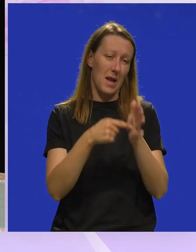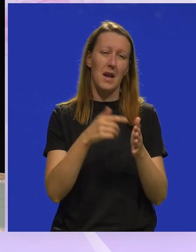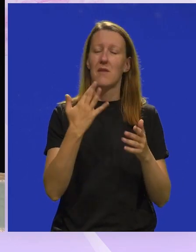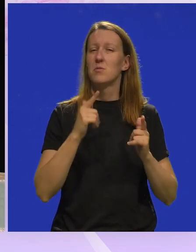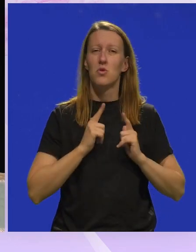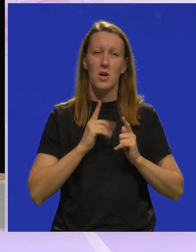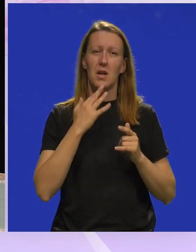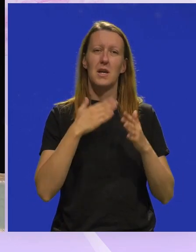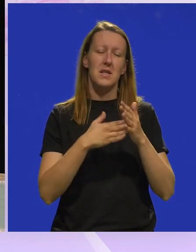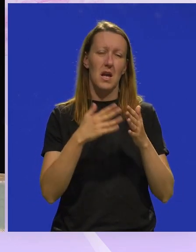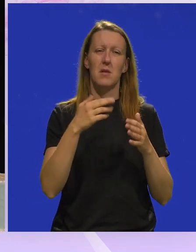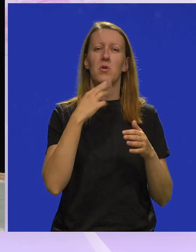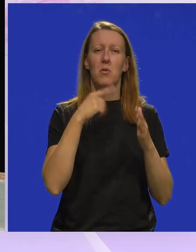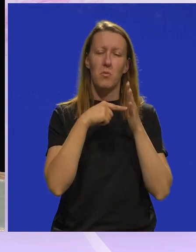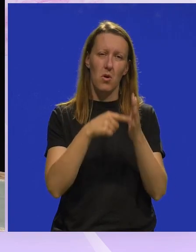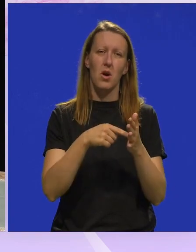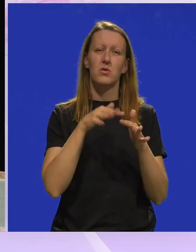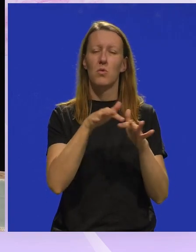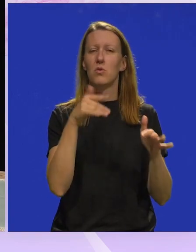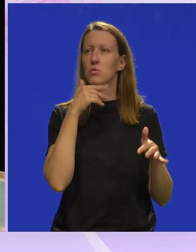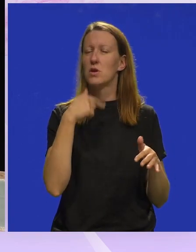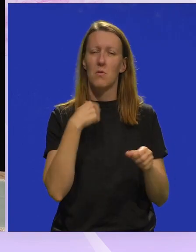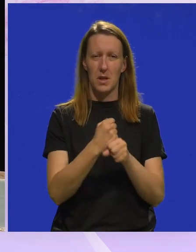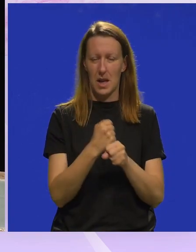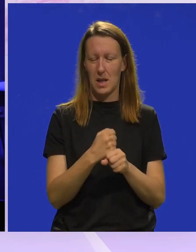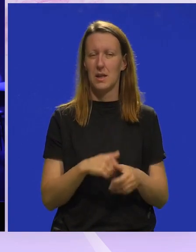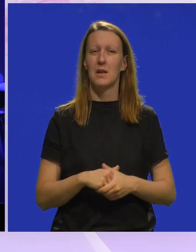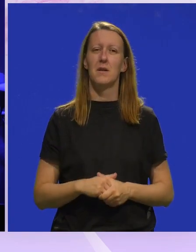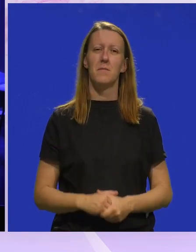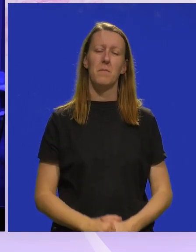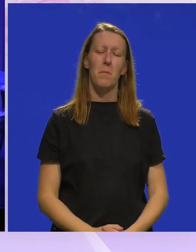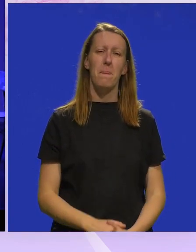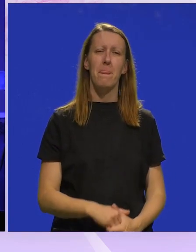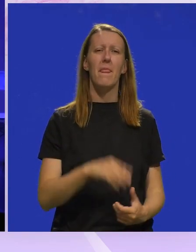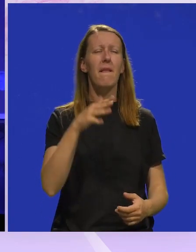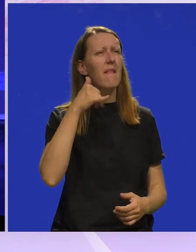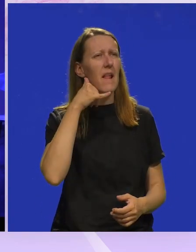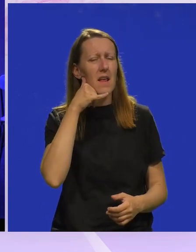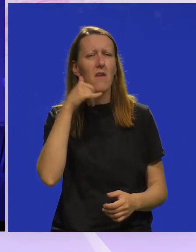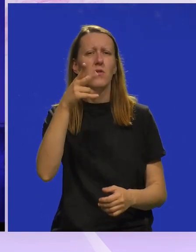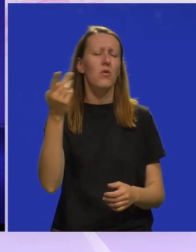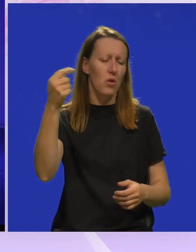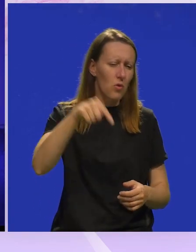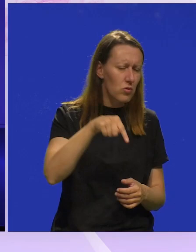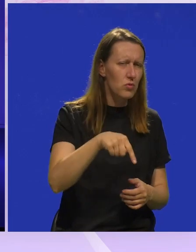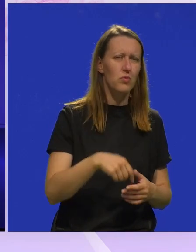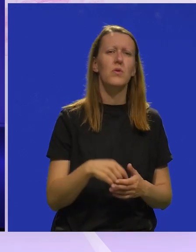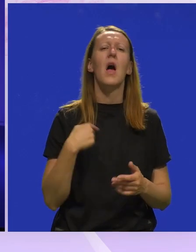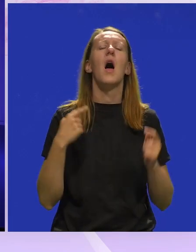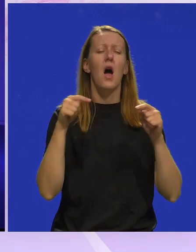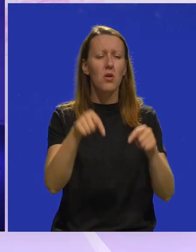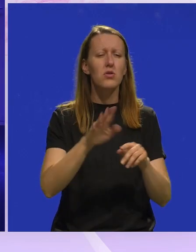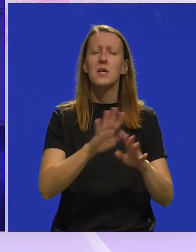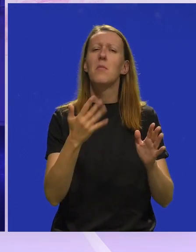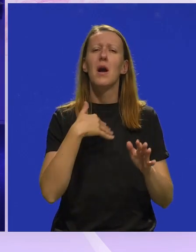čekali ovaj, stanemo na scenu i da pokažemo u publici šta smo radili. Se javijaško, ne onda vi dojdete Tote, eh? Ja dojdem